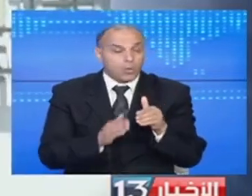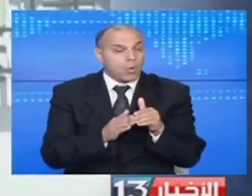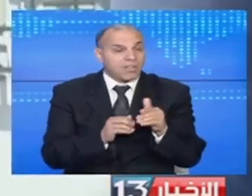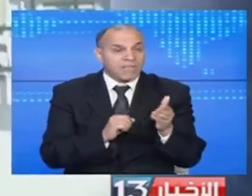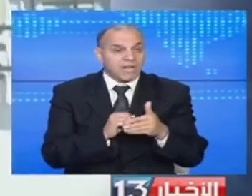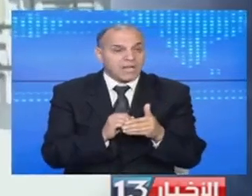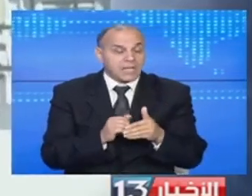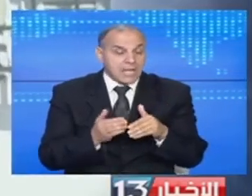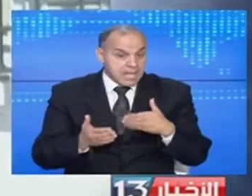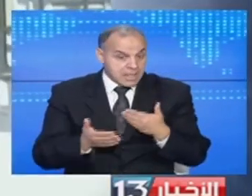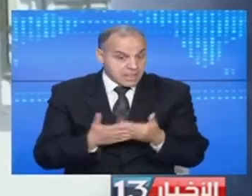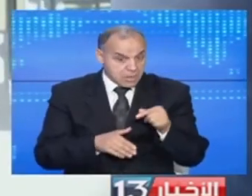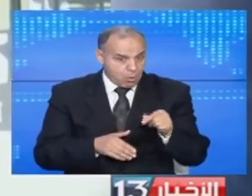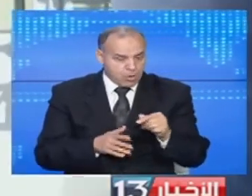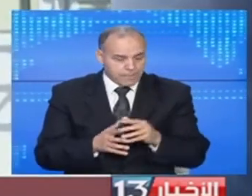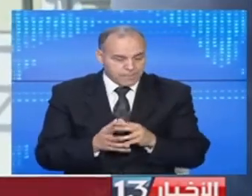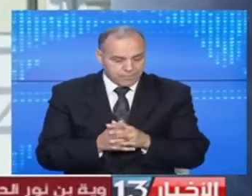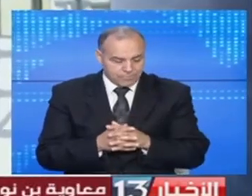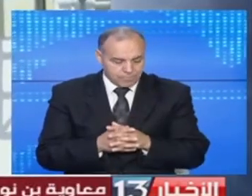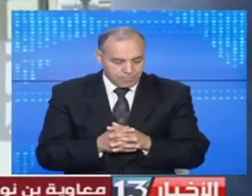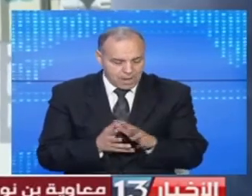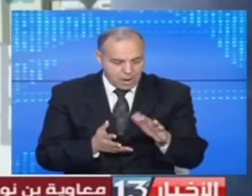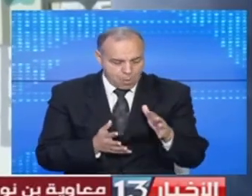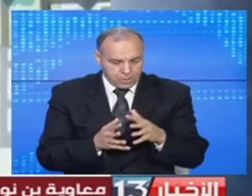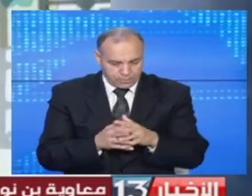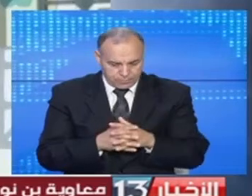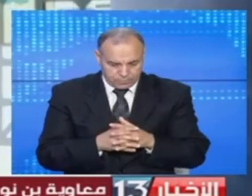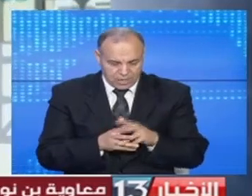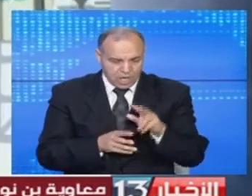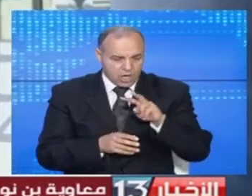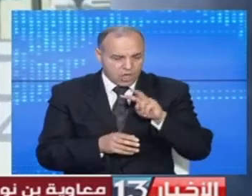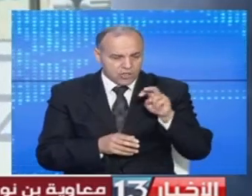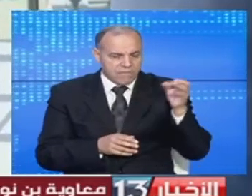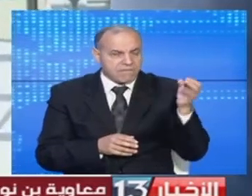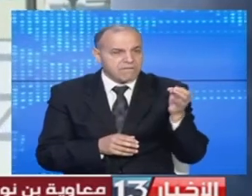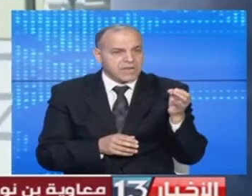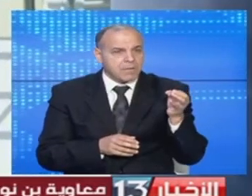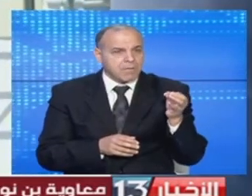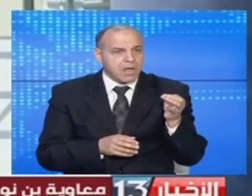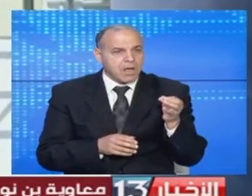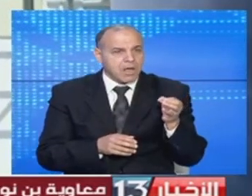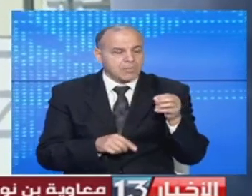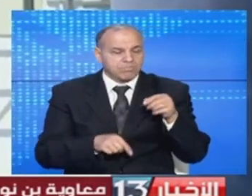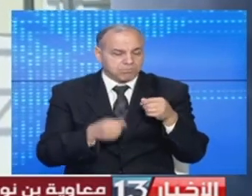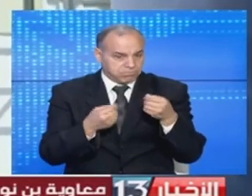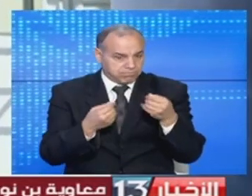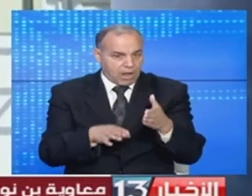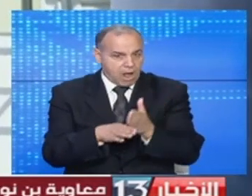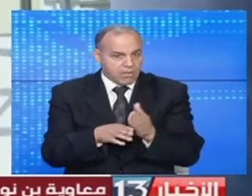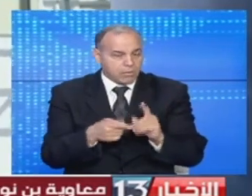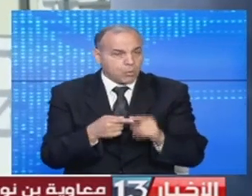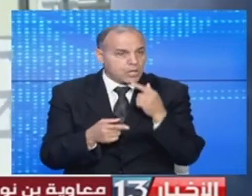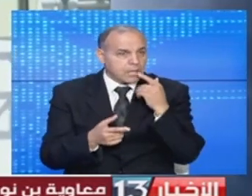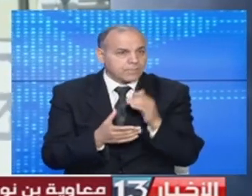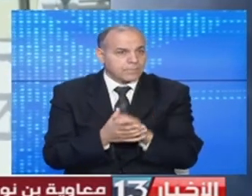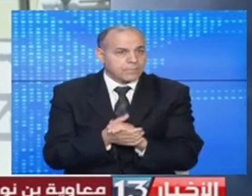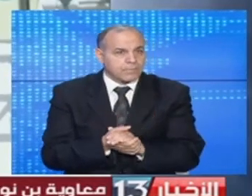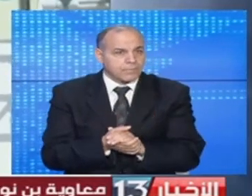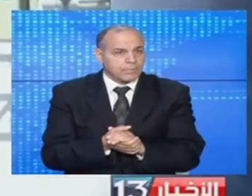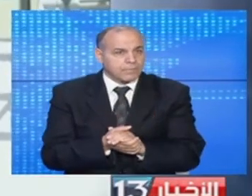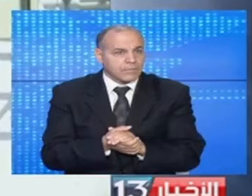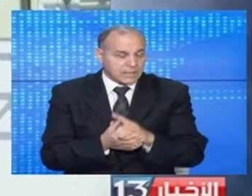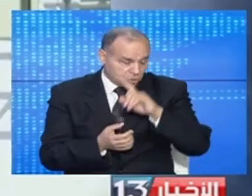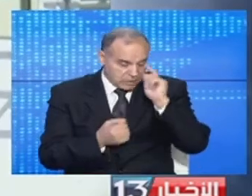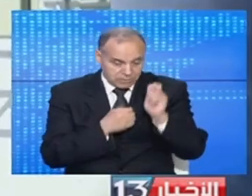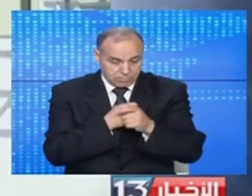اللاحة لحد الآن أحنا عندنا حوالي معناها عشرين في المئة اللي تم وضحها وإن شاء الله في